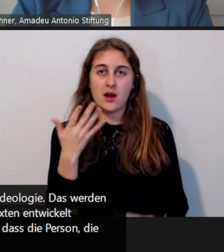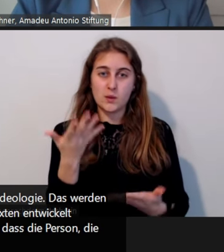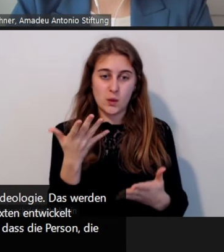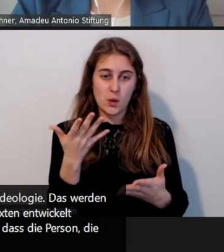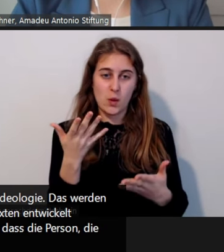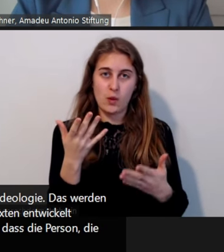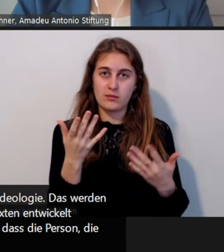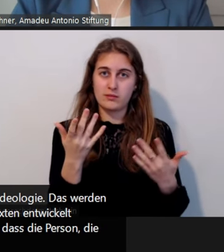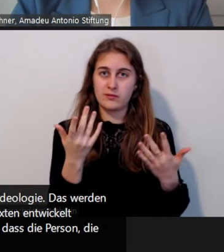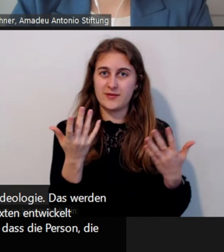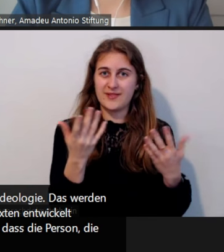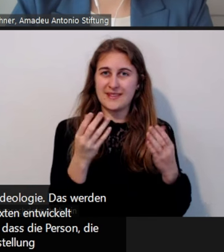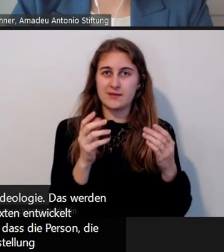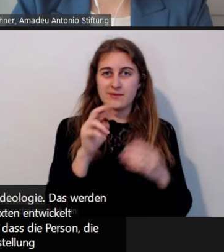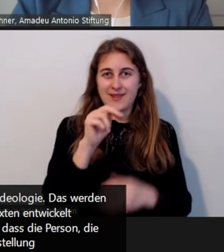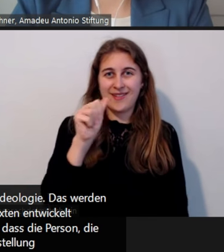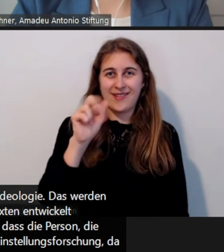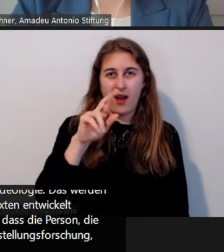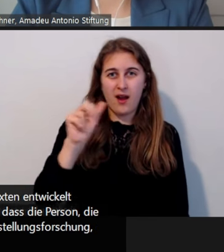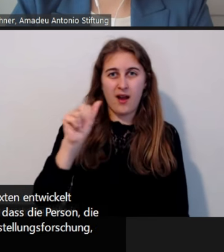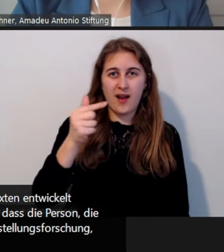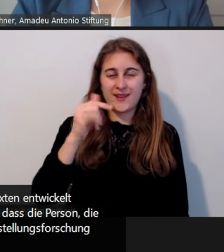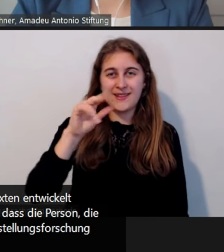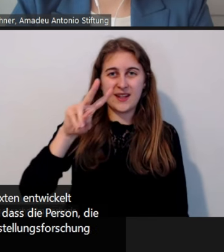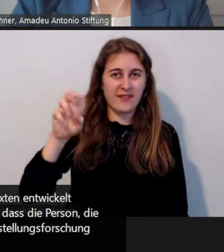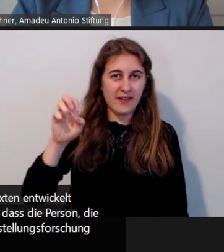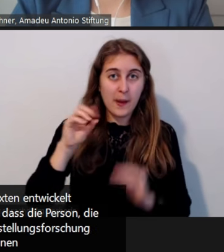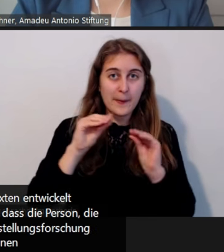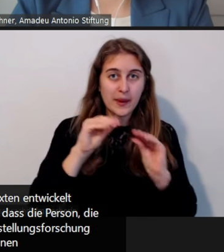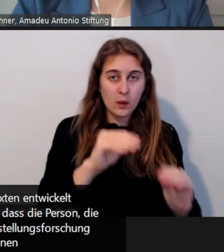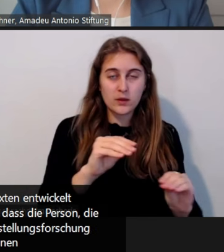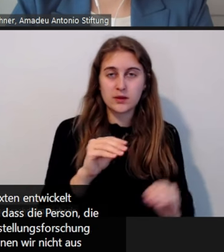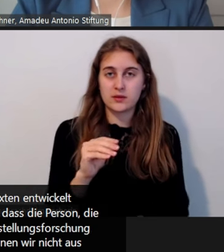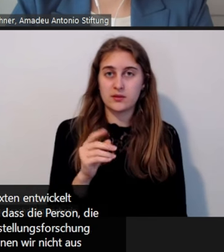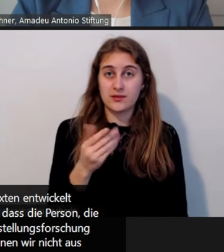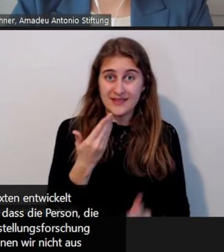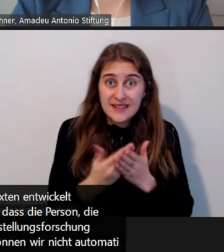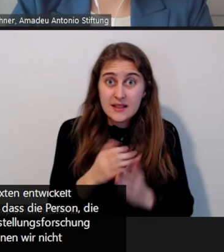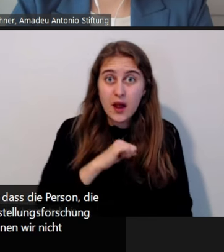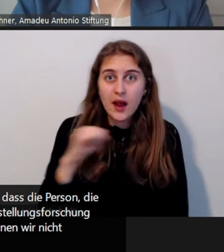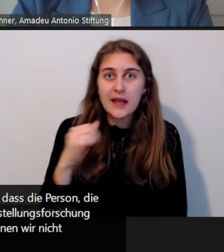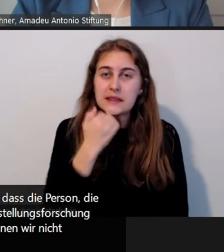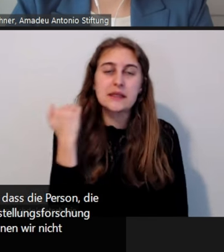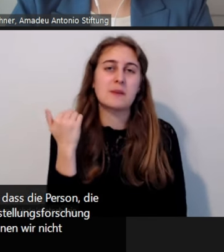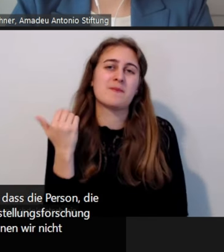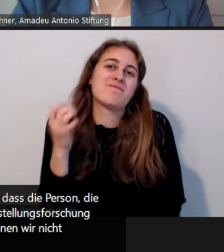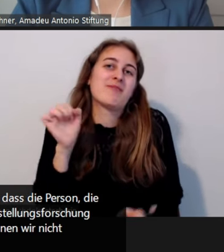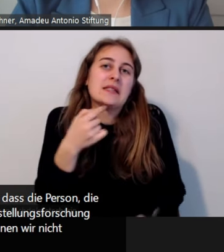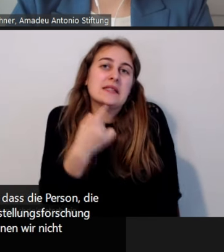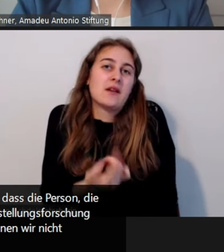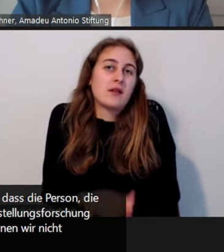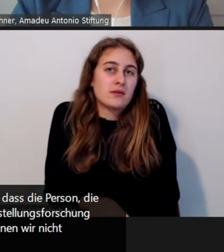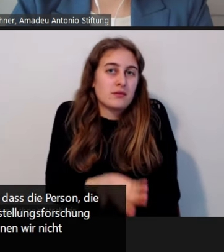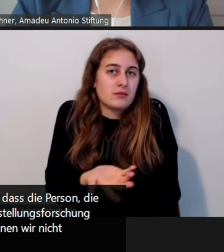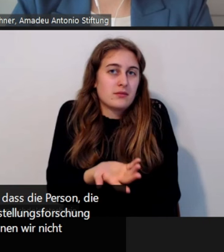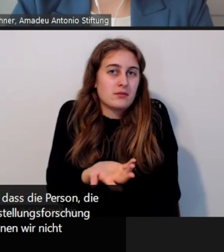so das wäre dann eher eine Frage von Einstellungsmauscheln dann nochmal oder so, das sind Sachen, die können wir nicht automatisch aus Vorfällen wissen